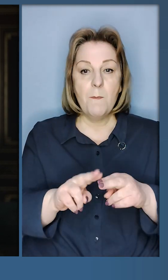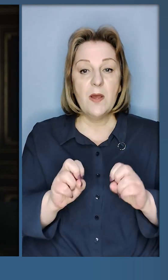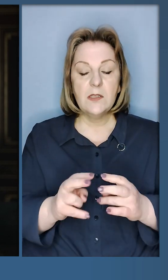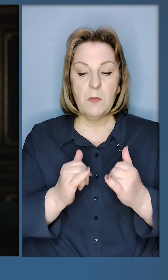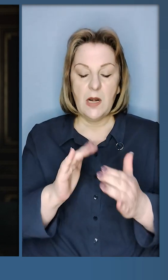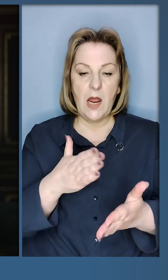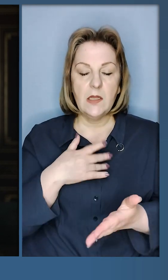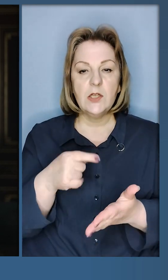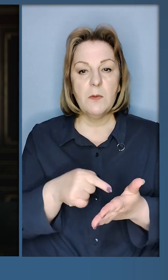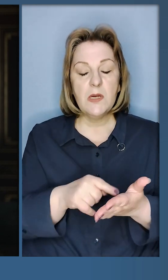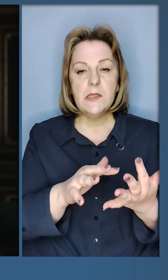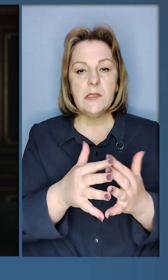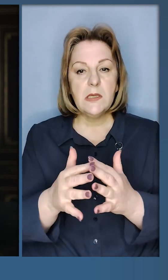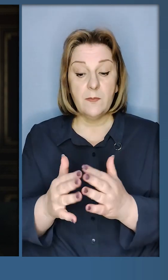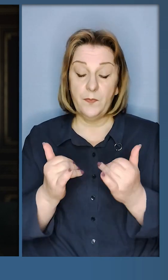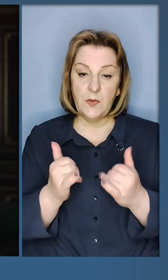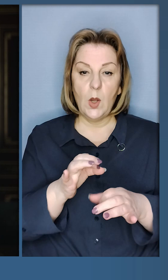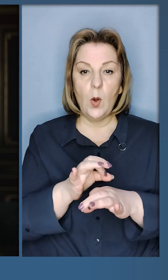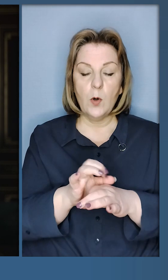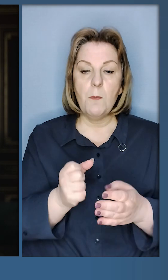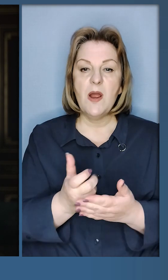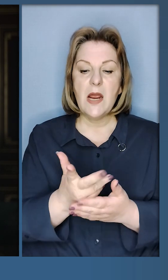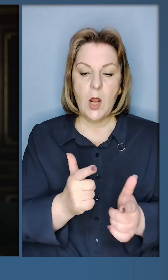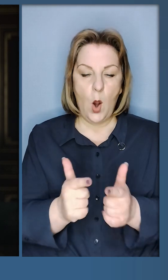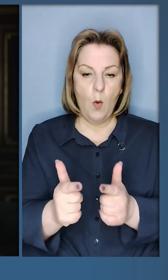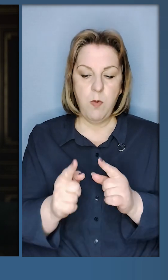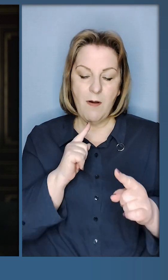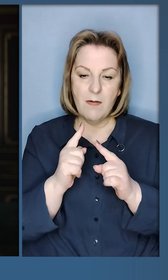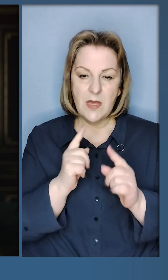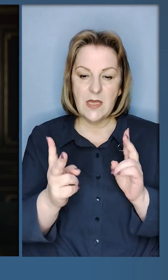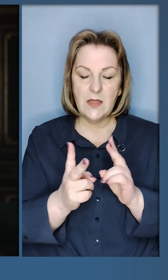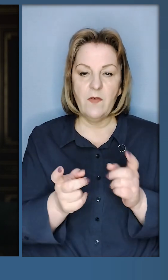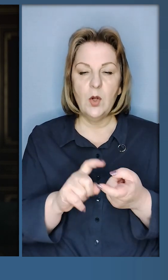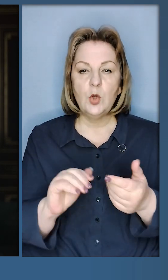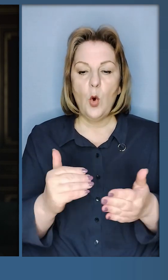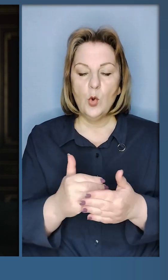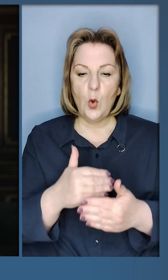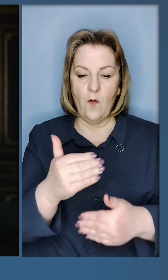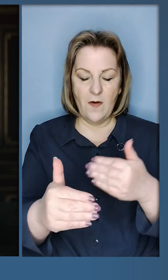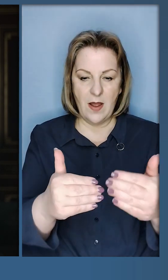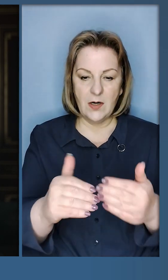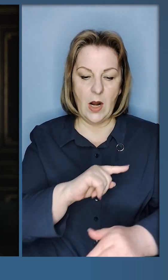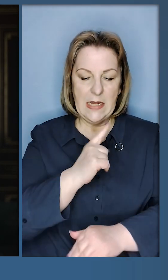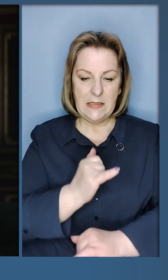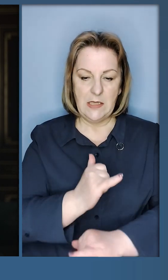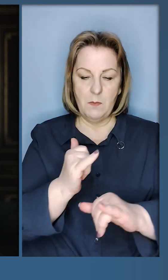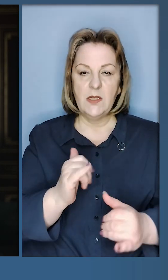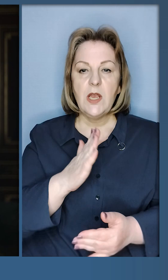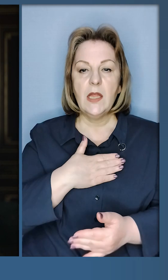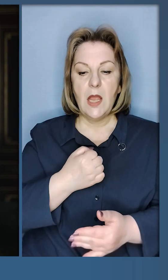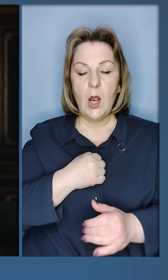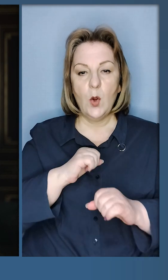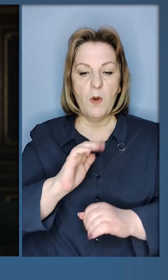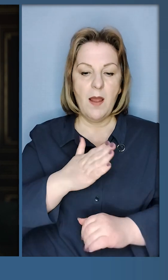безпеку для наших міст і сіл. Сьогодні провів кілька підготовчих нарад щодо нових короків для зміцнення нашої